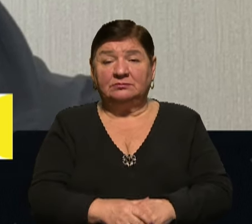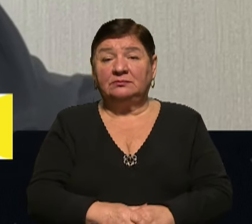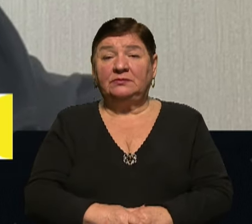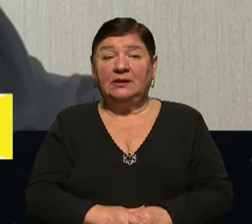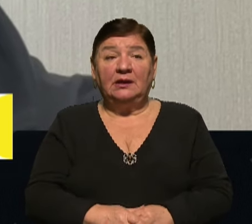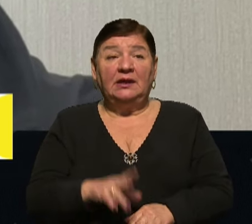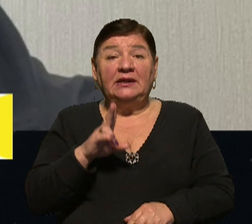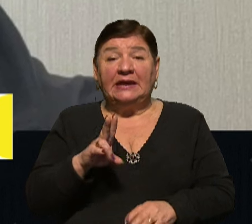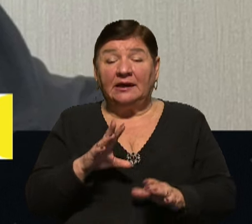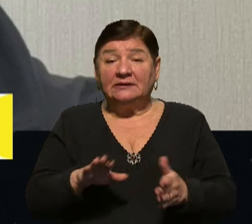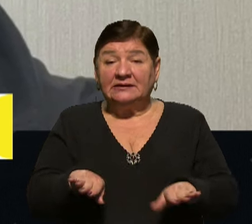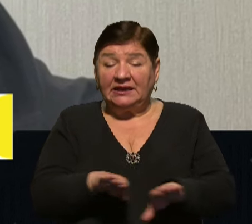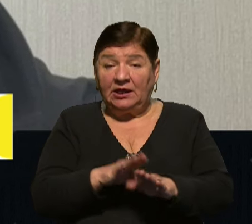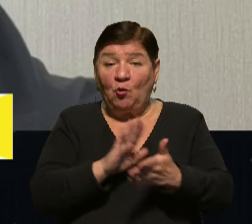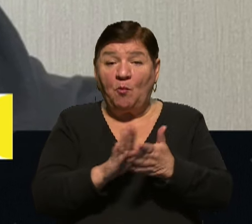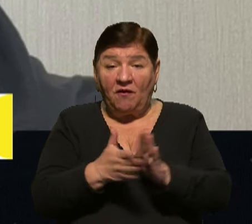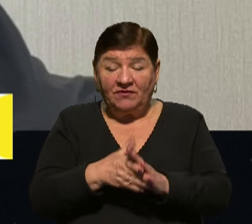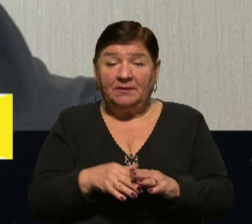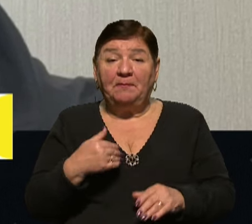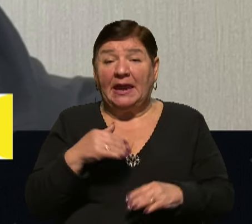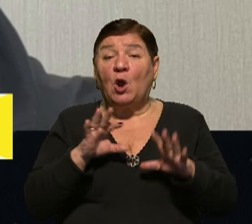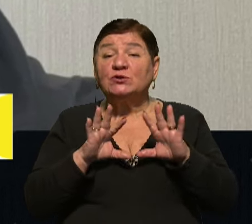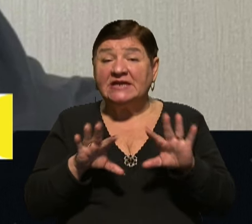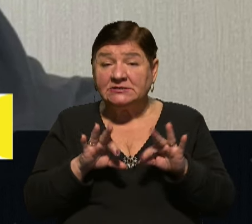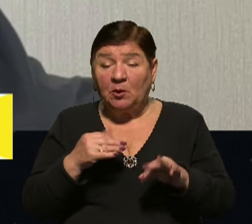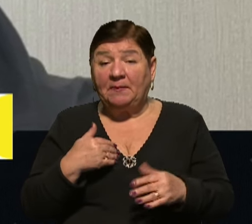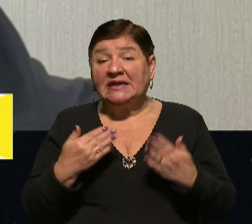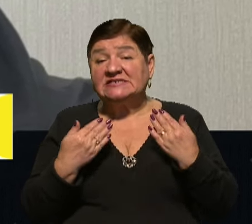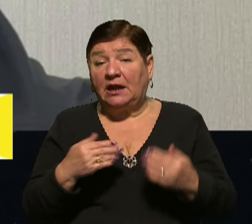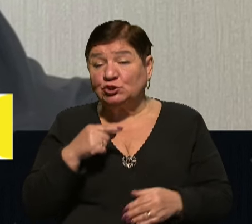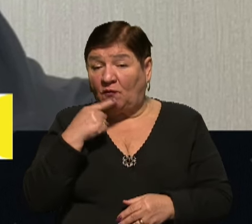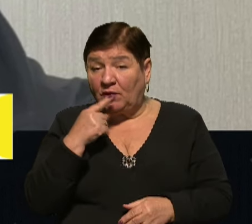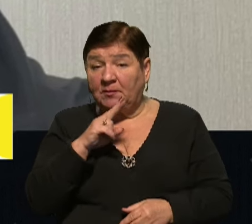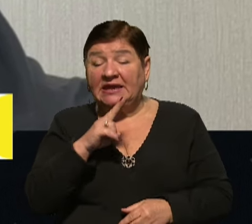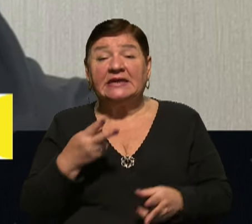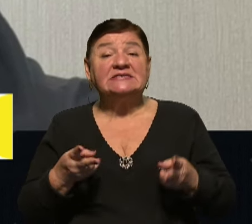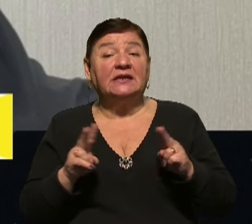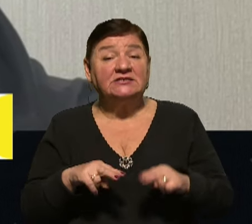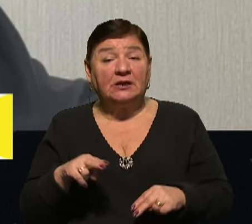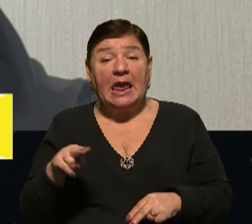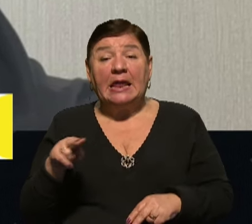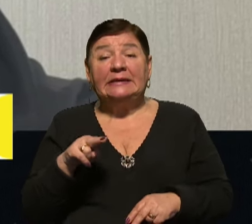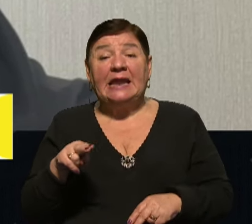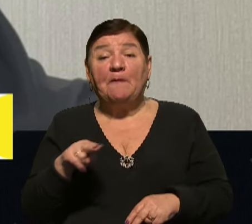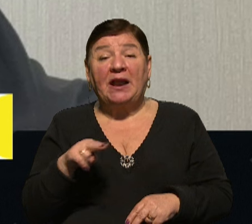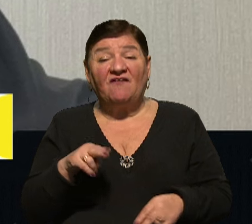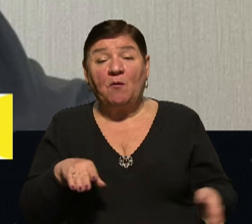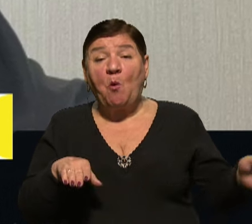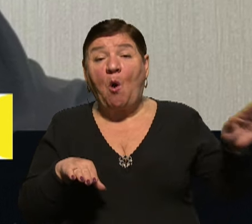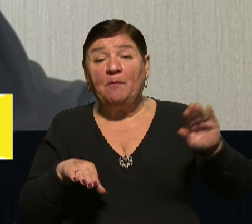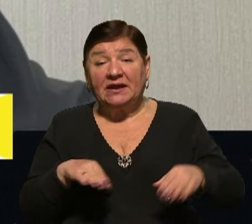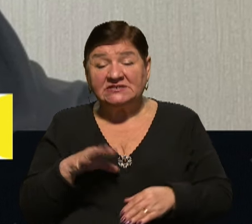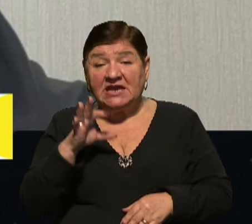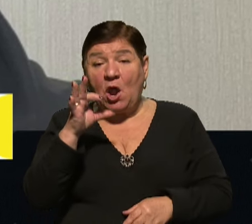Якщо такі умови виникають, звичайно, ми роз'яснюємо. Зараз ми говоримо про дітей, які залишились на правому березі річки Оскіл, по